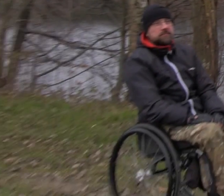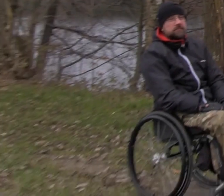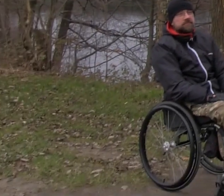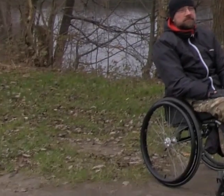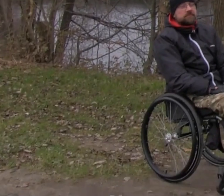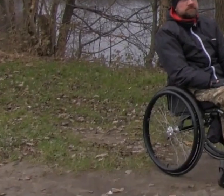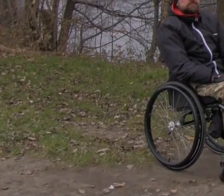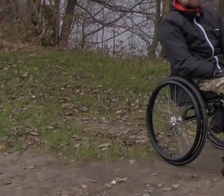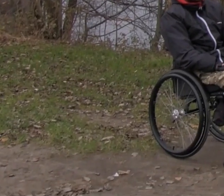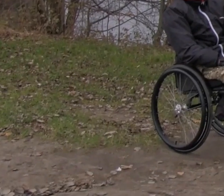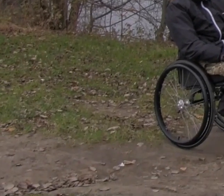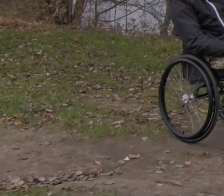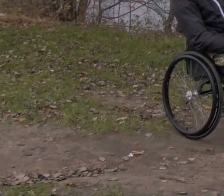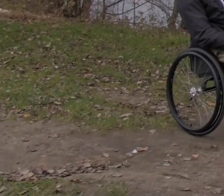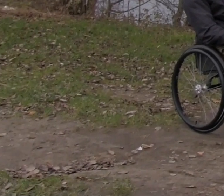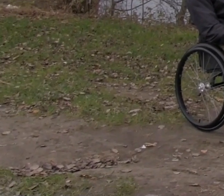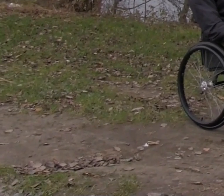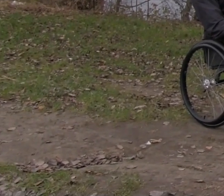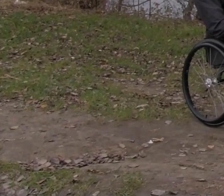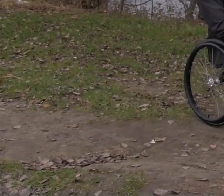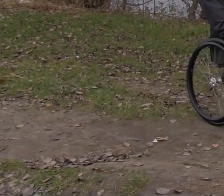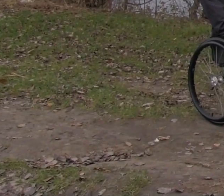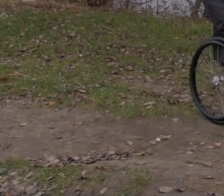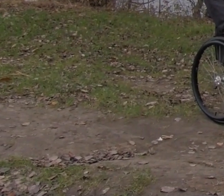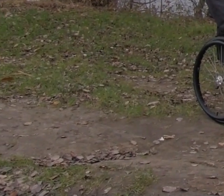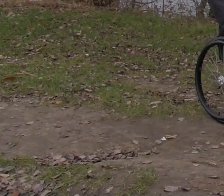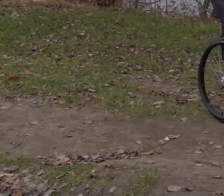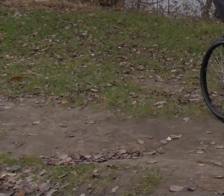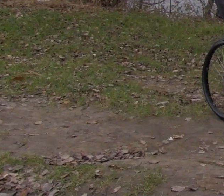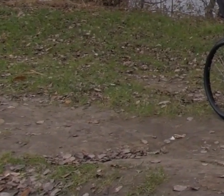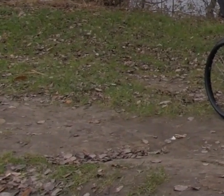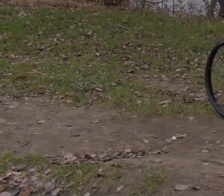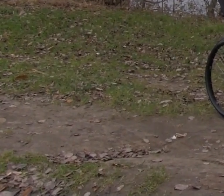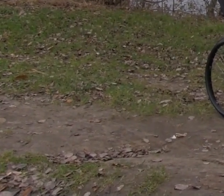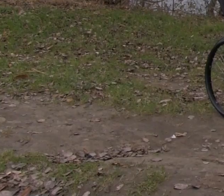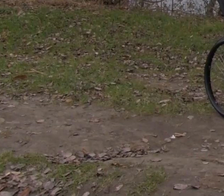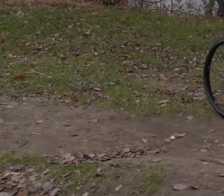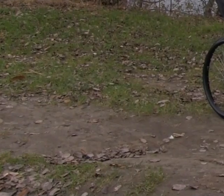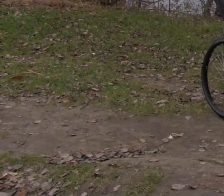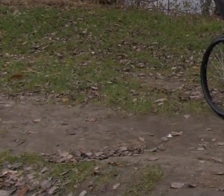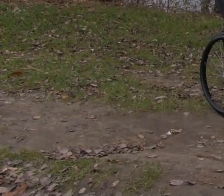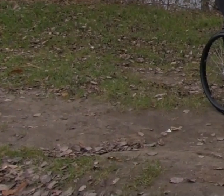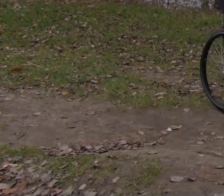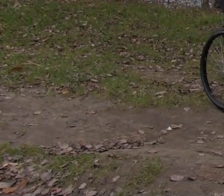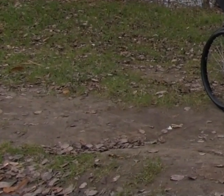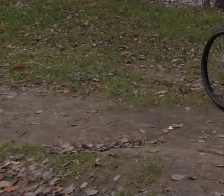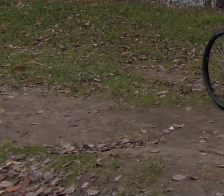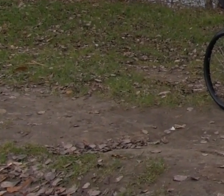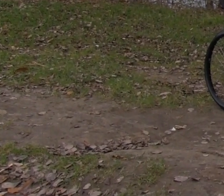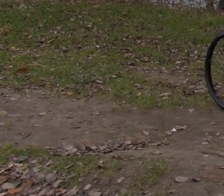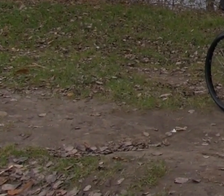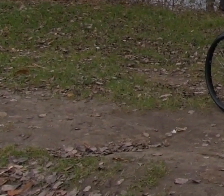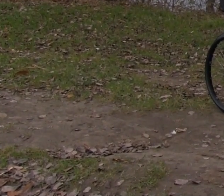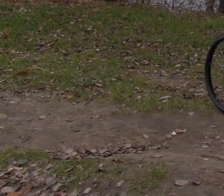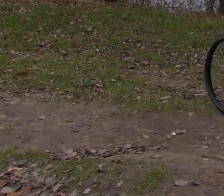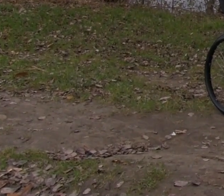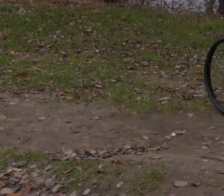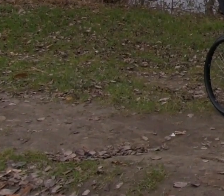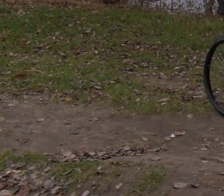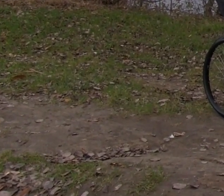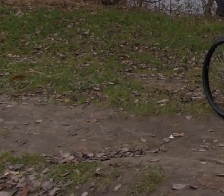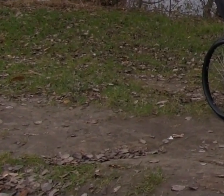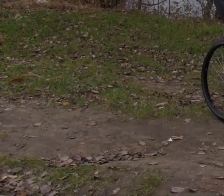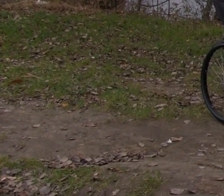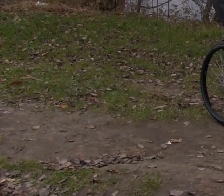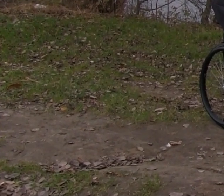Znajomi mieli knajpę, w której można było to wszystko zrobić. No i to w zasadzie poza tą społecznością, naszą towarzyską, która tam